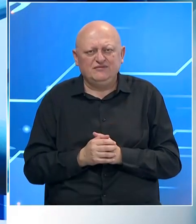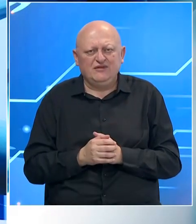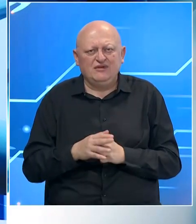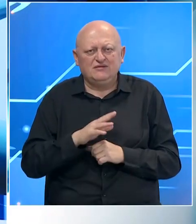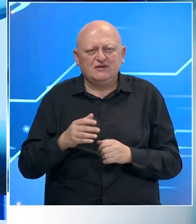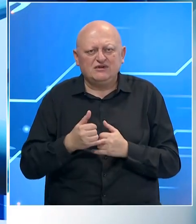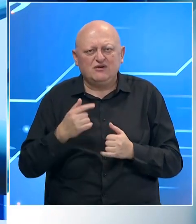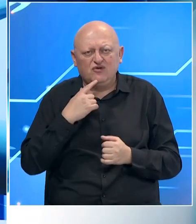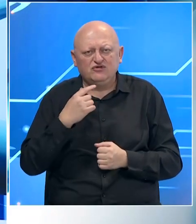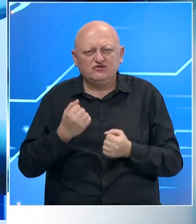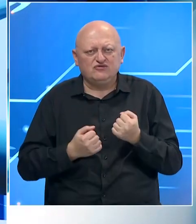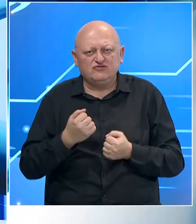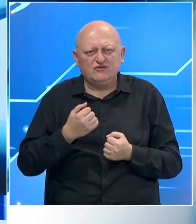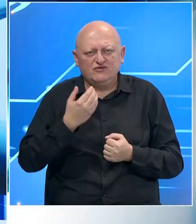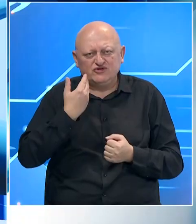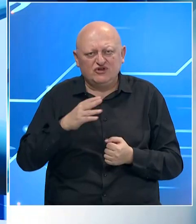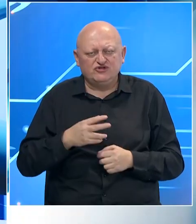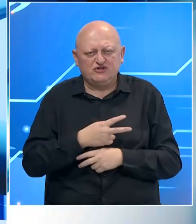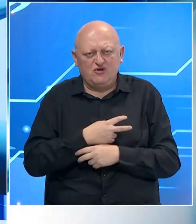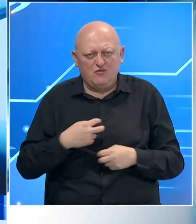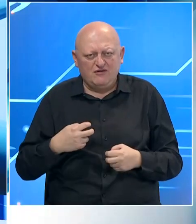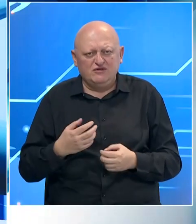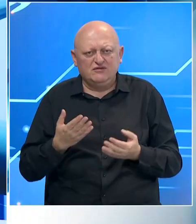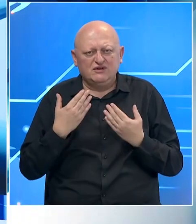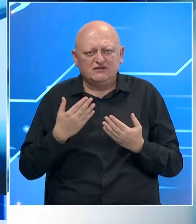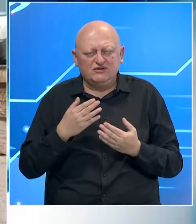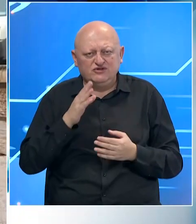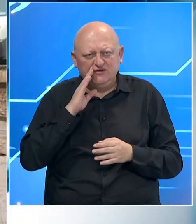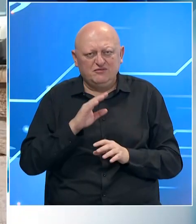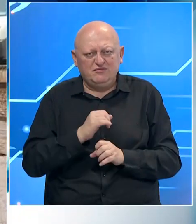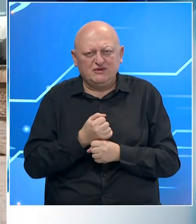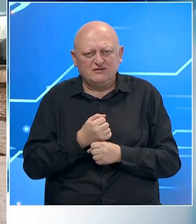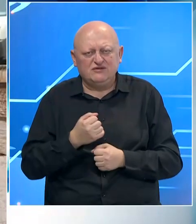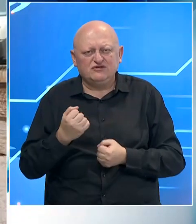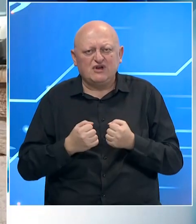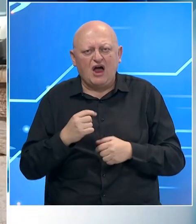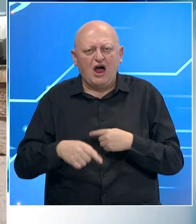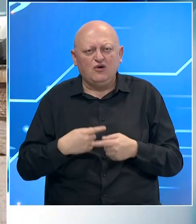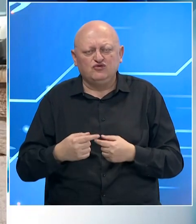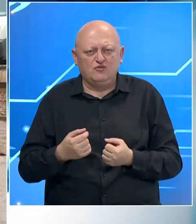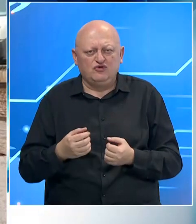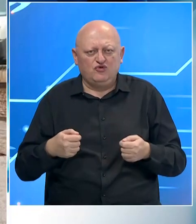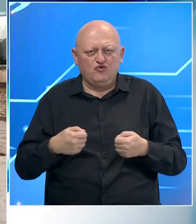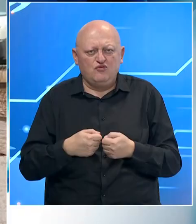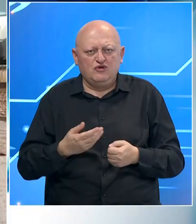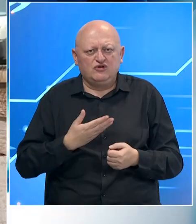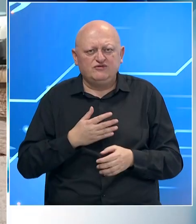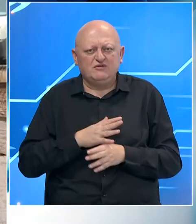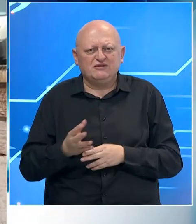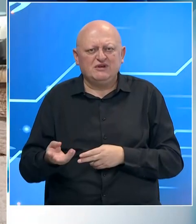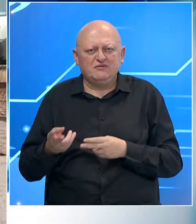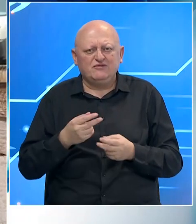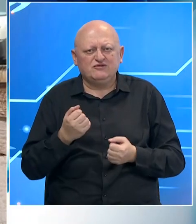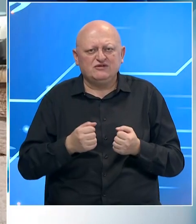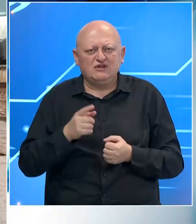Svim građanima kojima su vozila oštećena u poplavama, zahvaljujući Osansko-Hercegovačkom Automotoklubu, dobit će